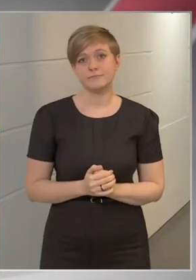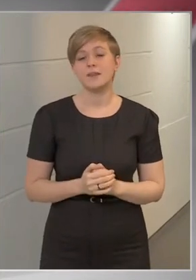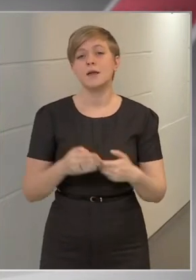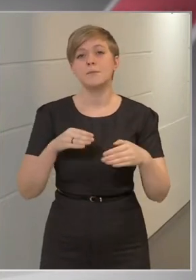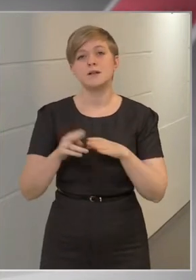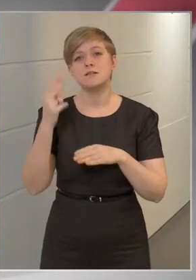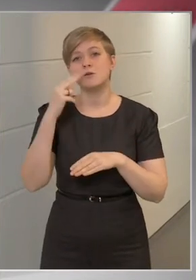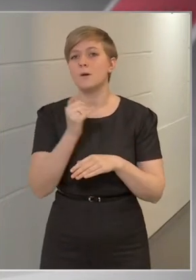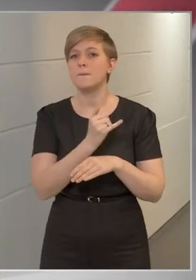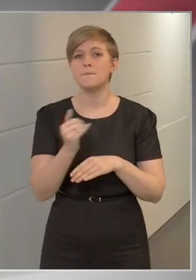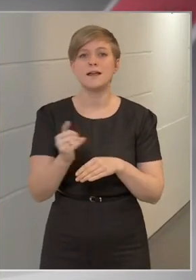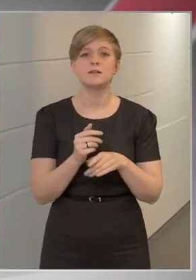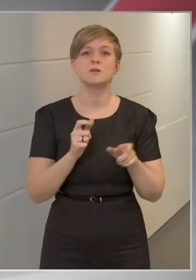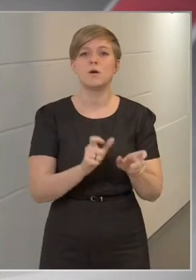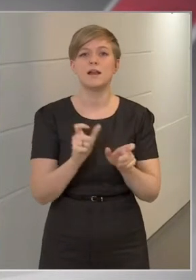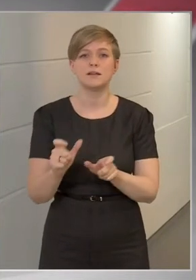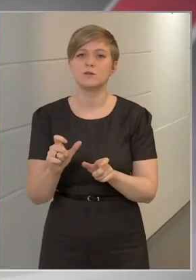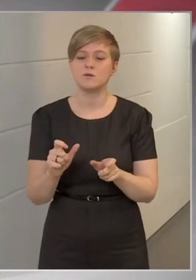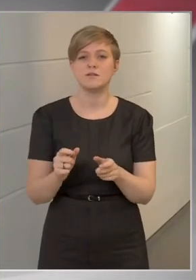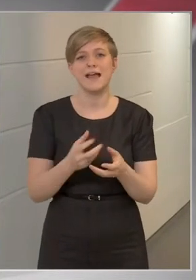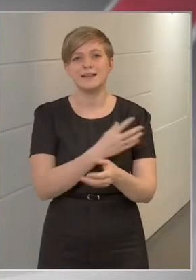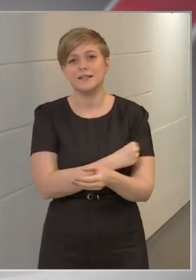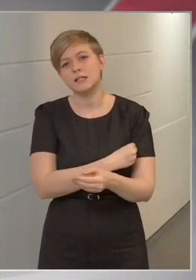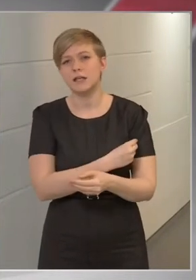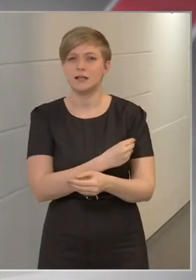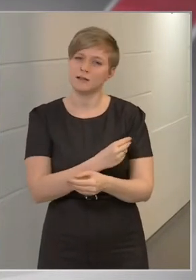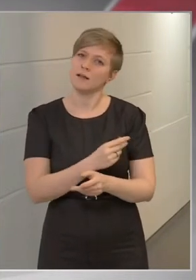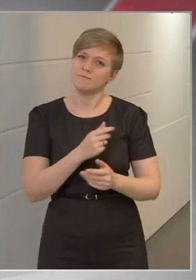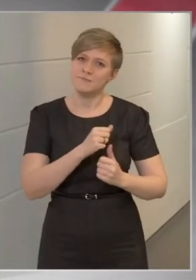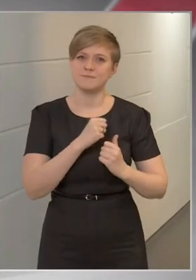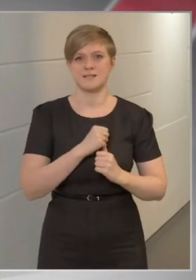melyik korlátozáson enyhítene? Elsőként szíve szerint.